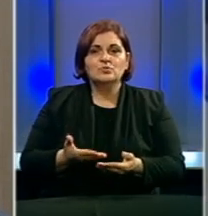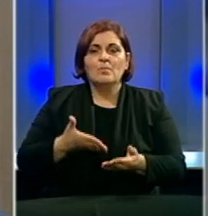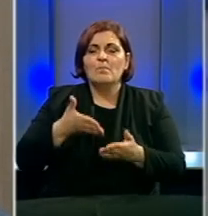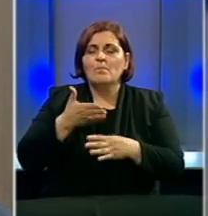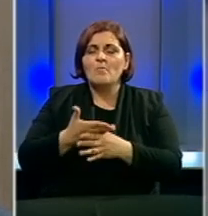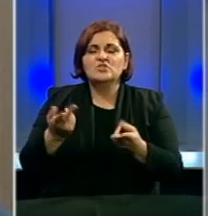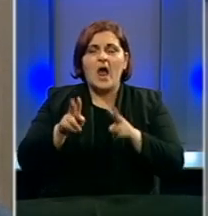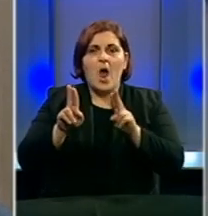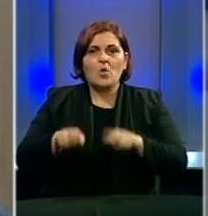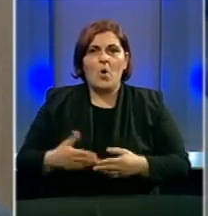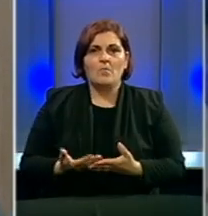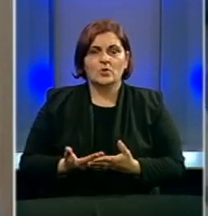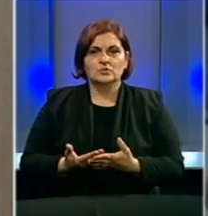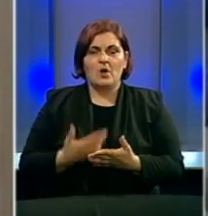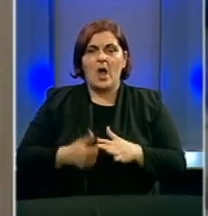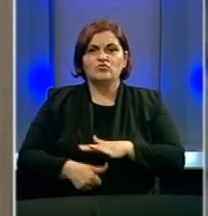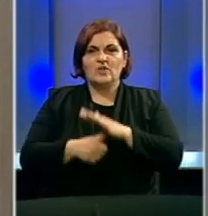možemo u ovom trenutku, dakle kao štab.